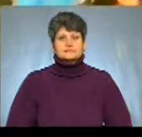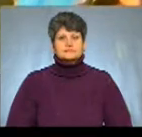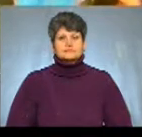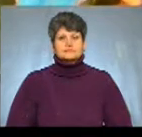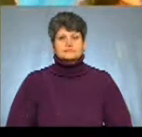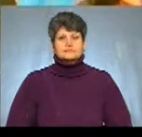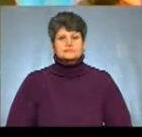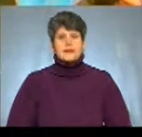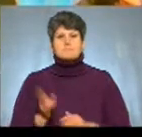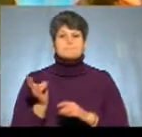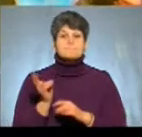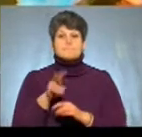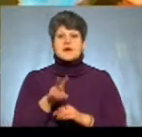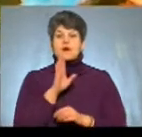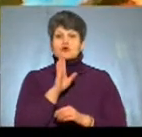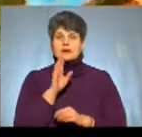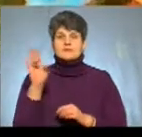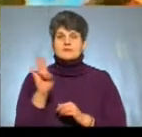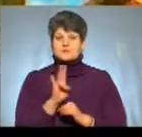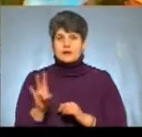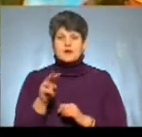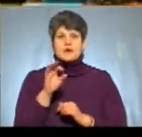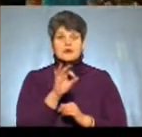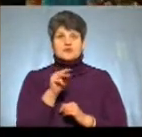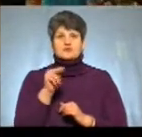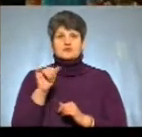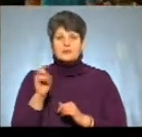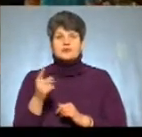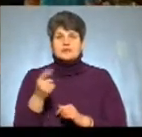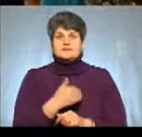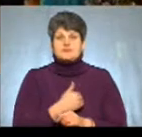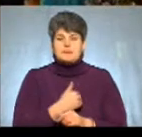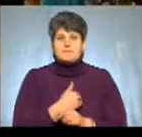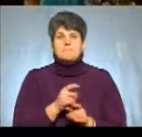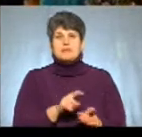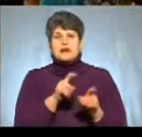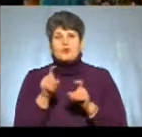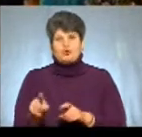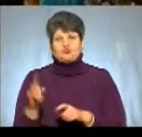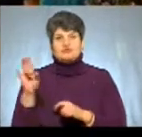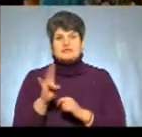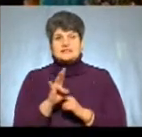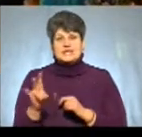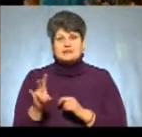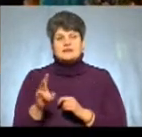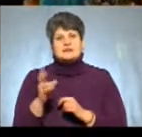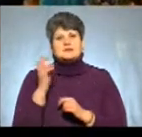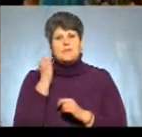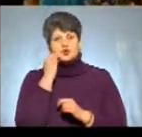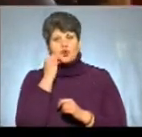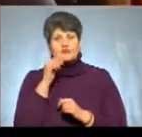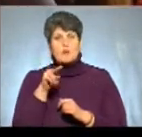Прохожанка храму Олена Чубик – одна з ініціаторів переходу церкви із відпорядкування Московського патріархату до Київського.